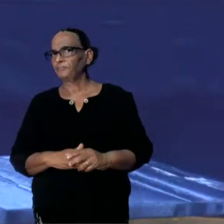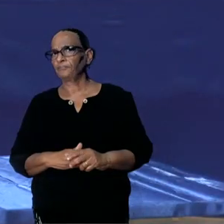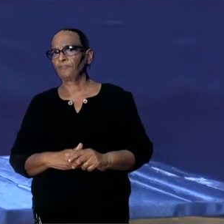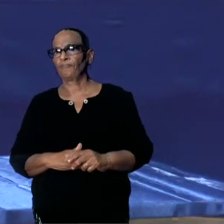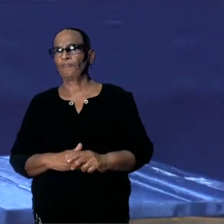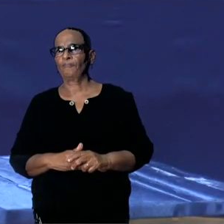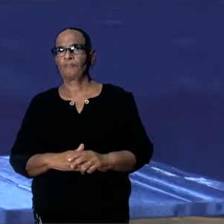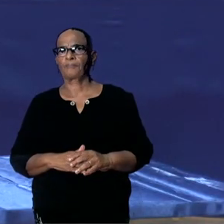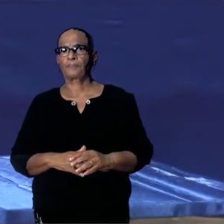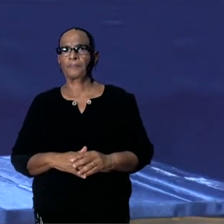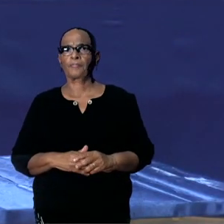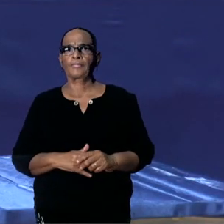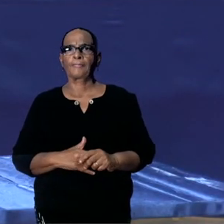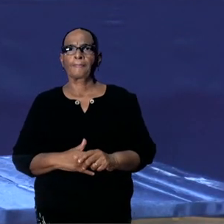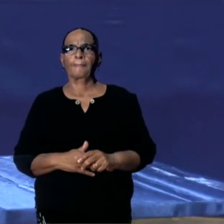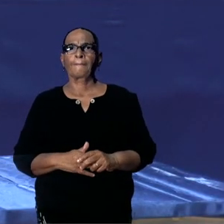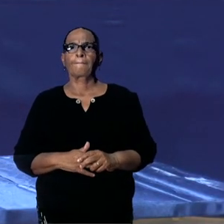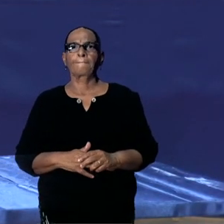Directeur. had.